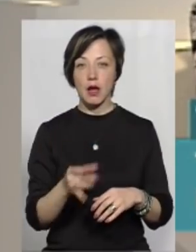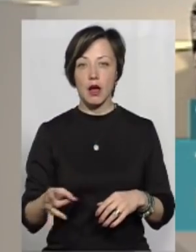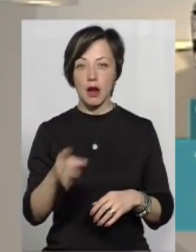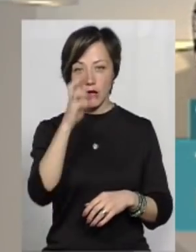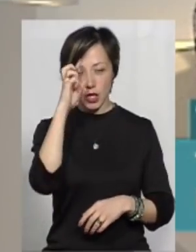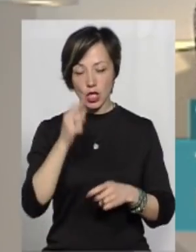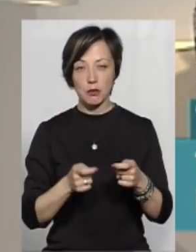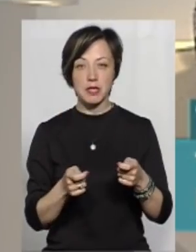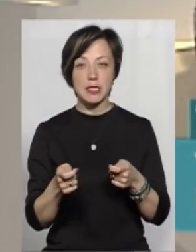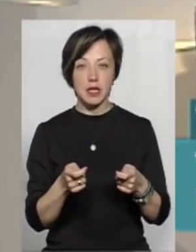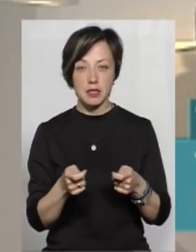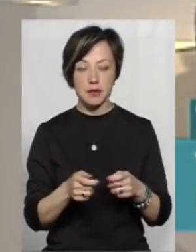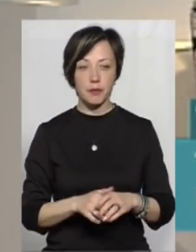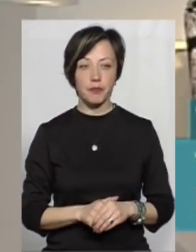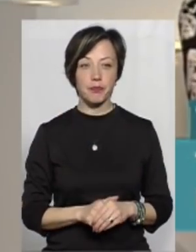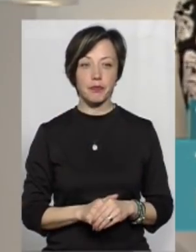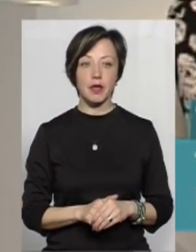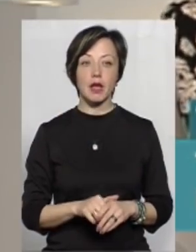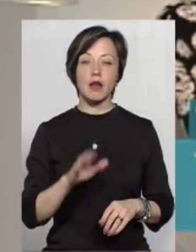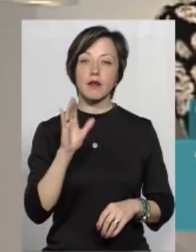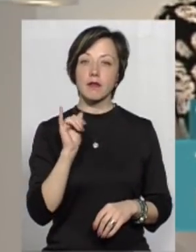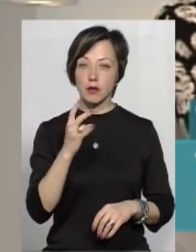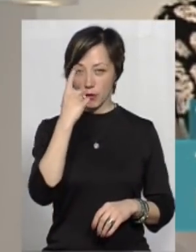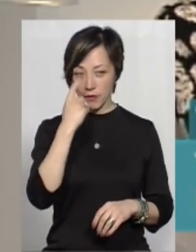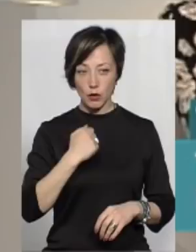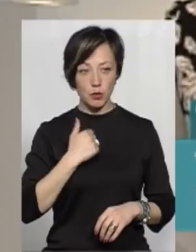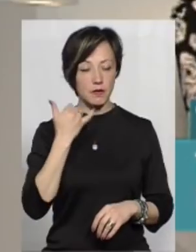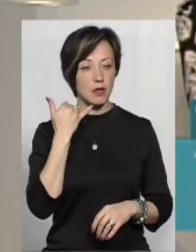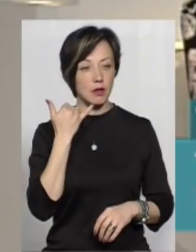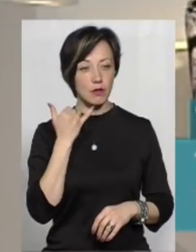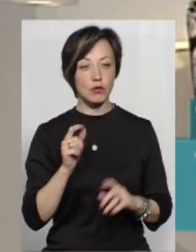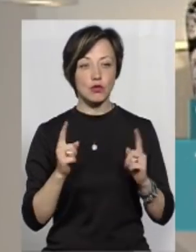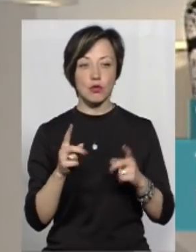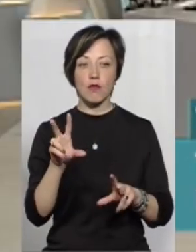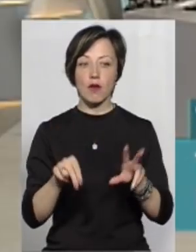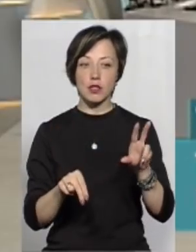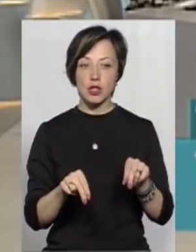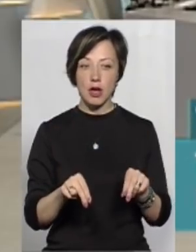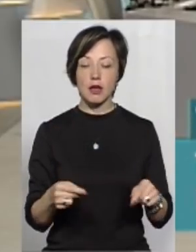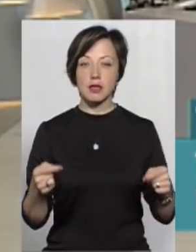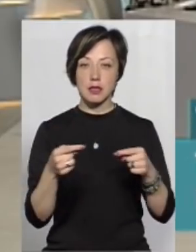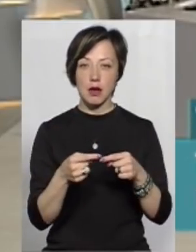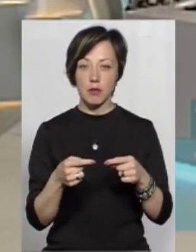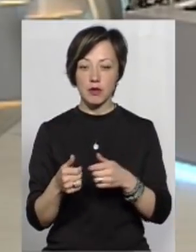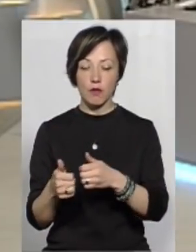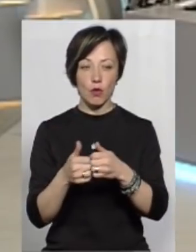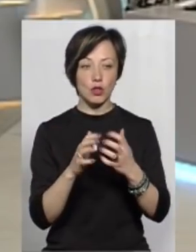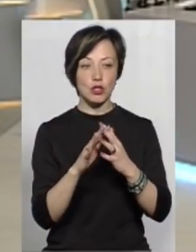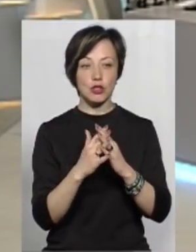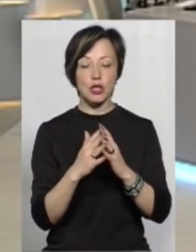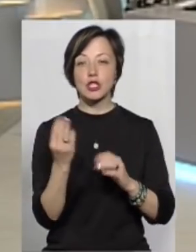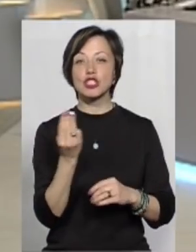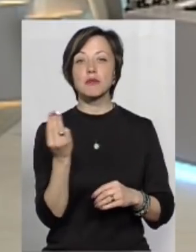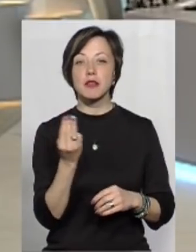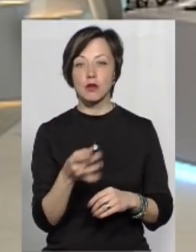райдержадміністрації Віталієм Бузелем, і він повідомив телефоном, чому вважає, що саме довкола Шепетівського